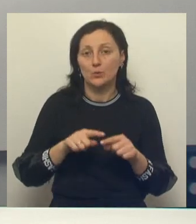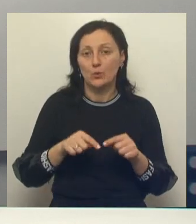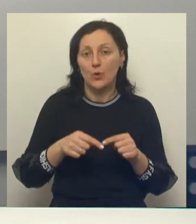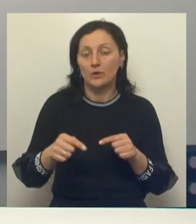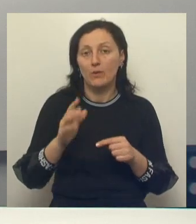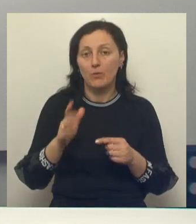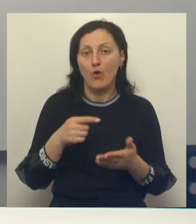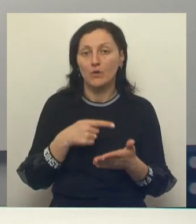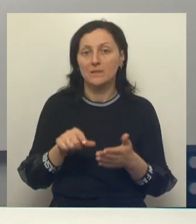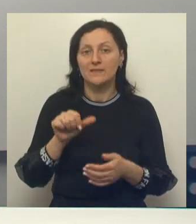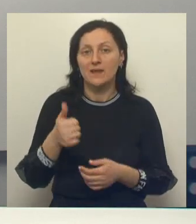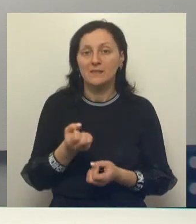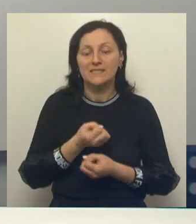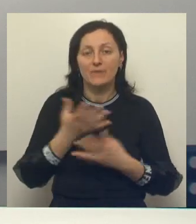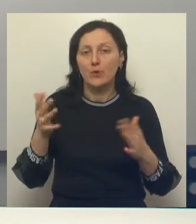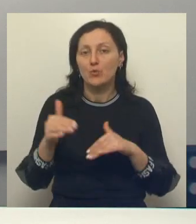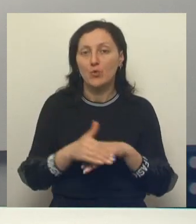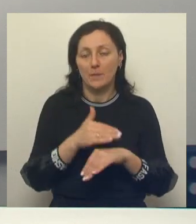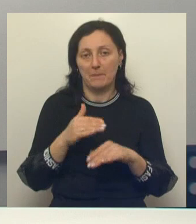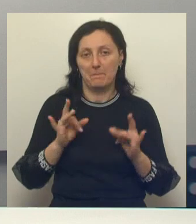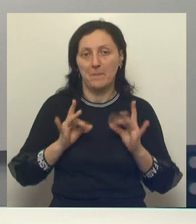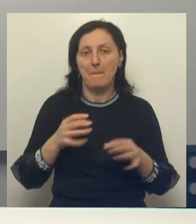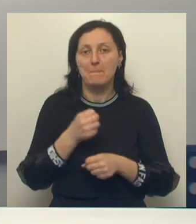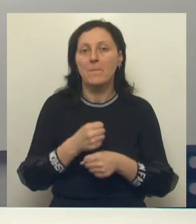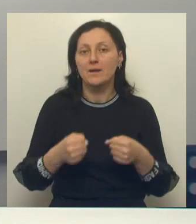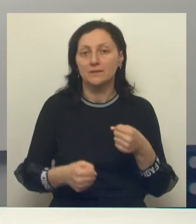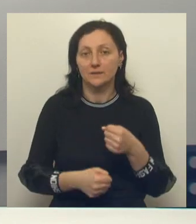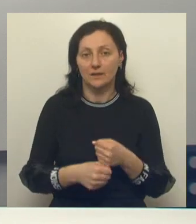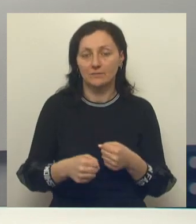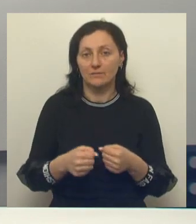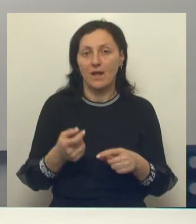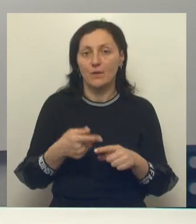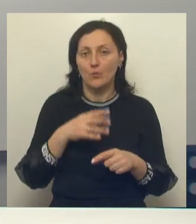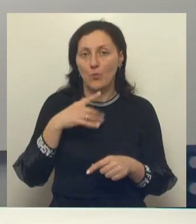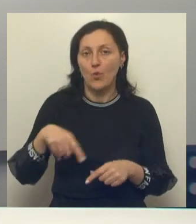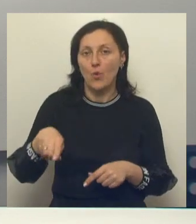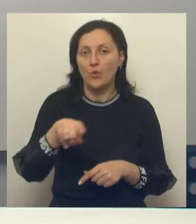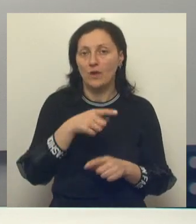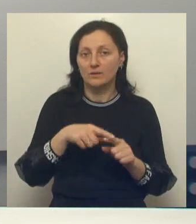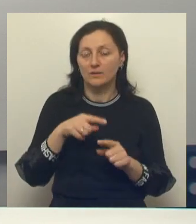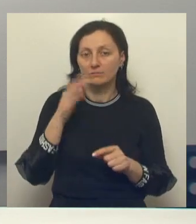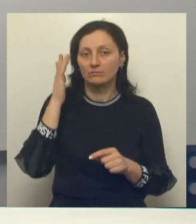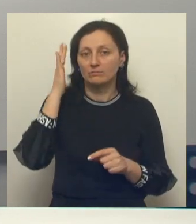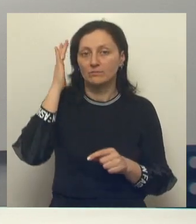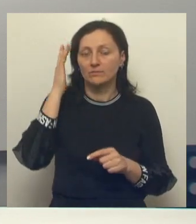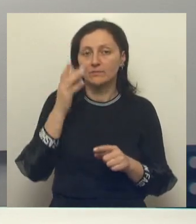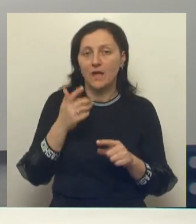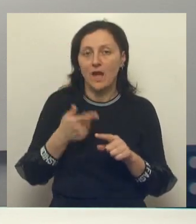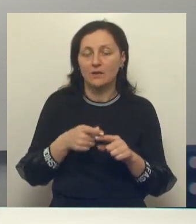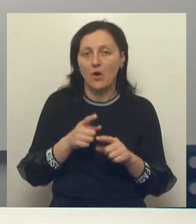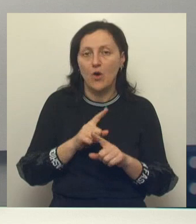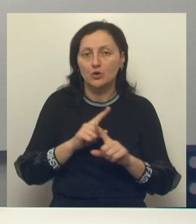отмечать один из самых светлых и добрых праздников – Пасху. Согласитесь, у многих она ассоциируется, в первую очередь, с